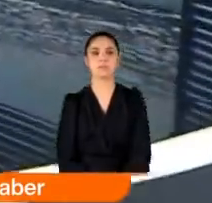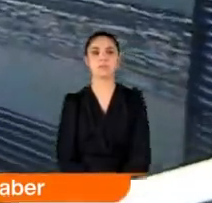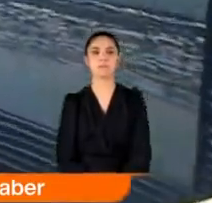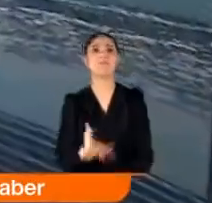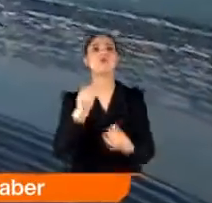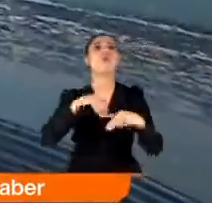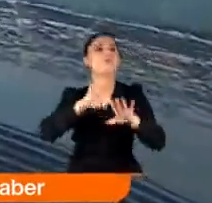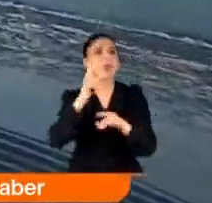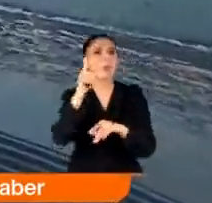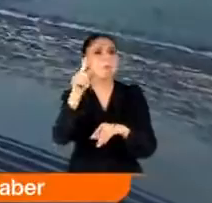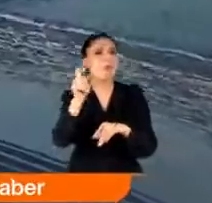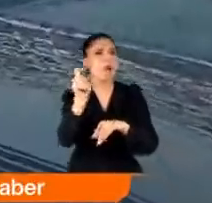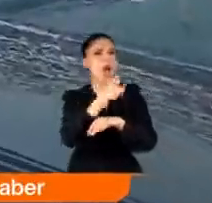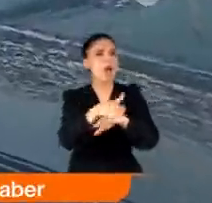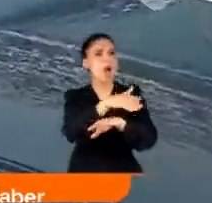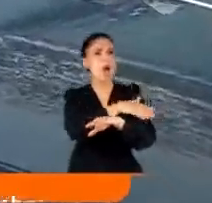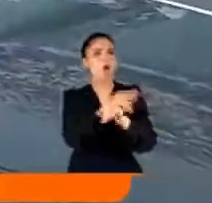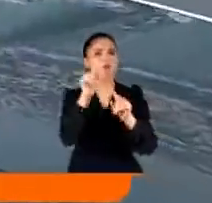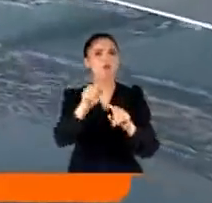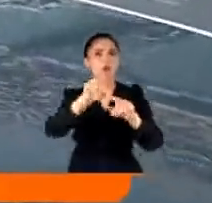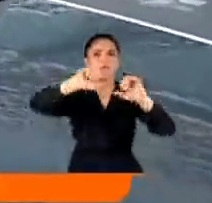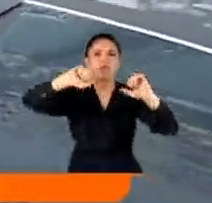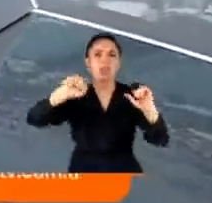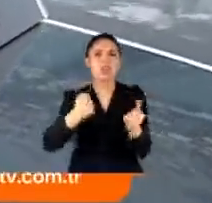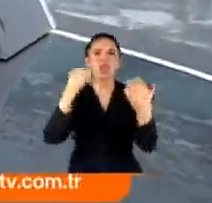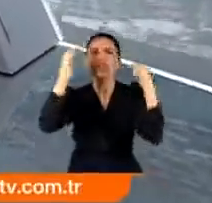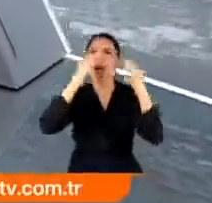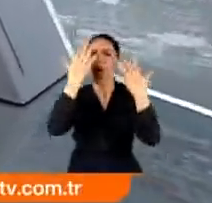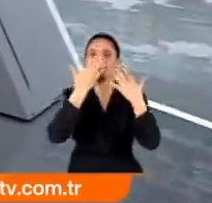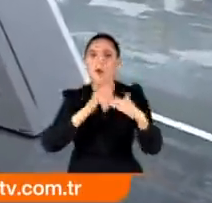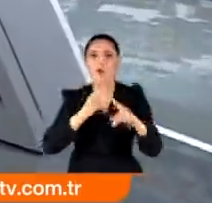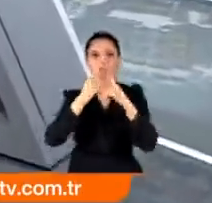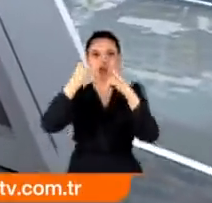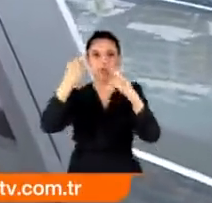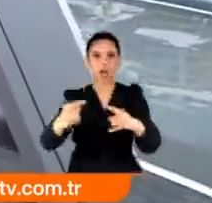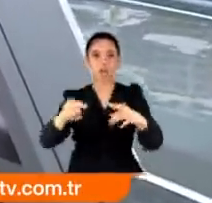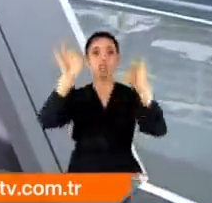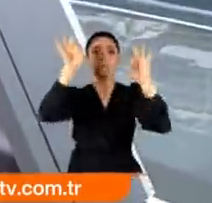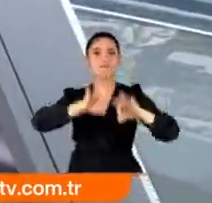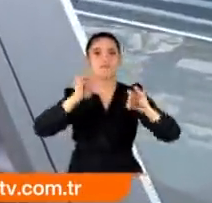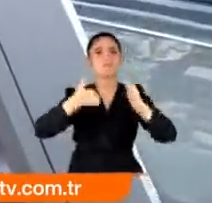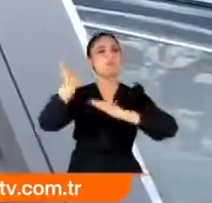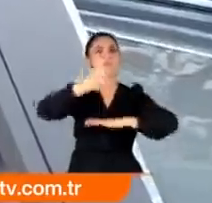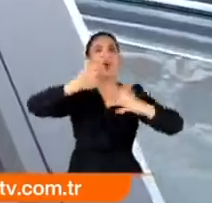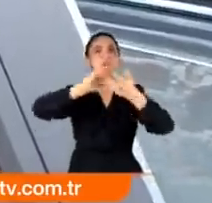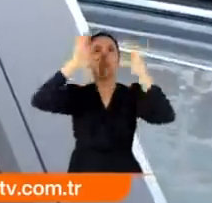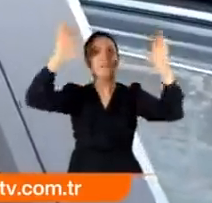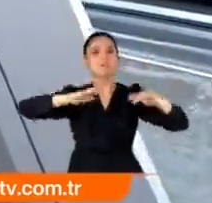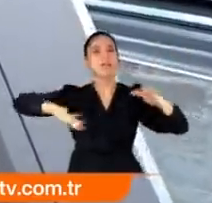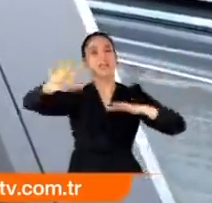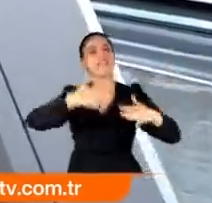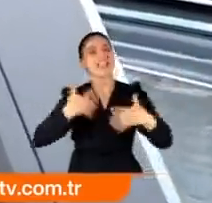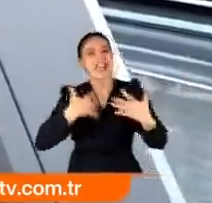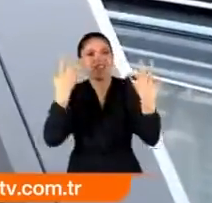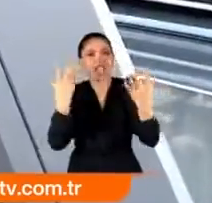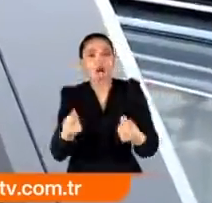Çok değil bundan bir ay kadar önce kurak bir kış geçirdiğimizden bahsediyorduk ama daha sonra yağın kar hepimizi, herkesi